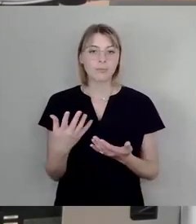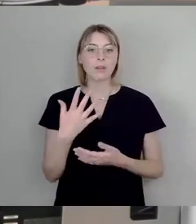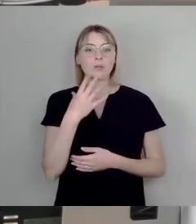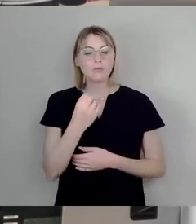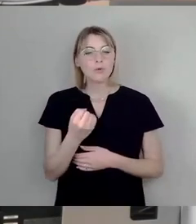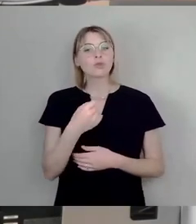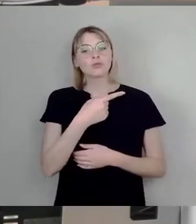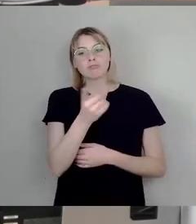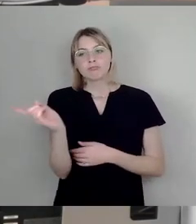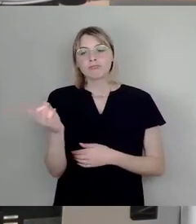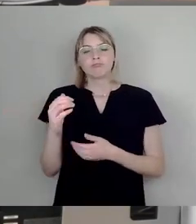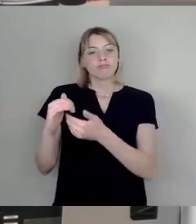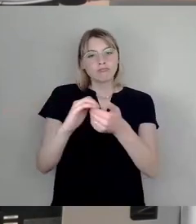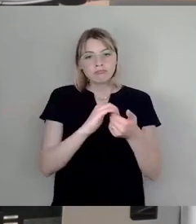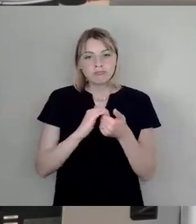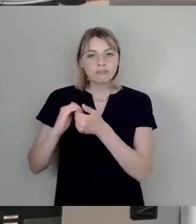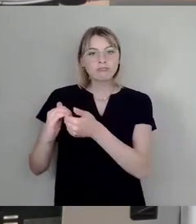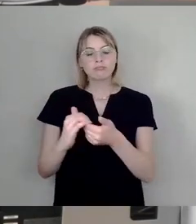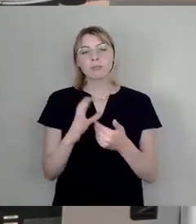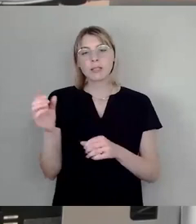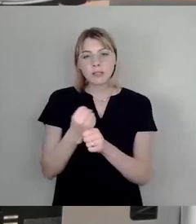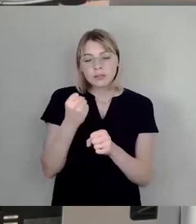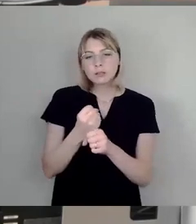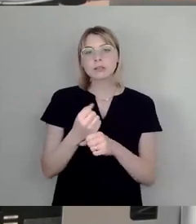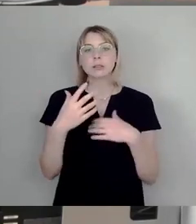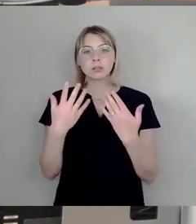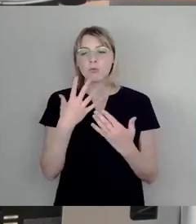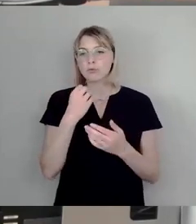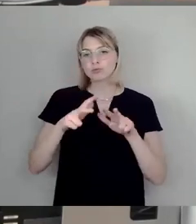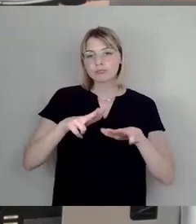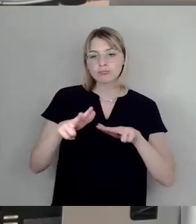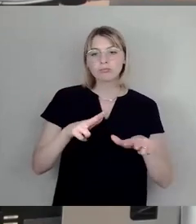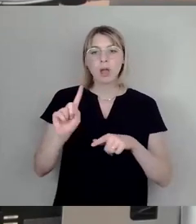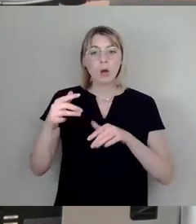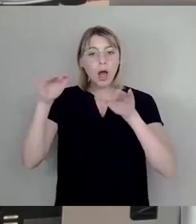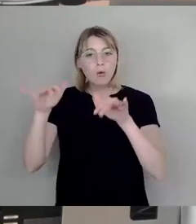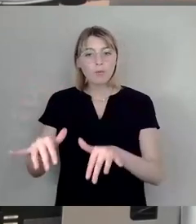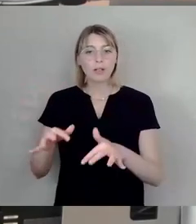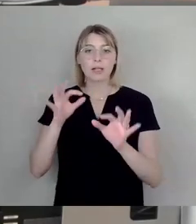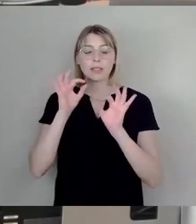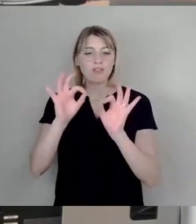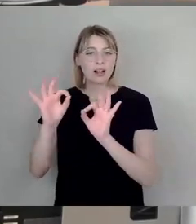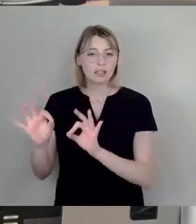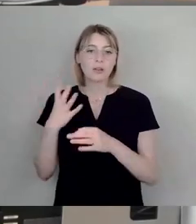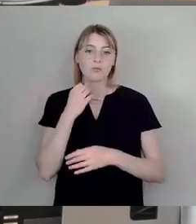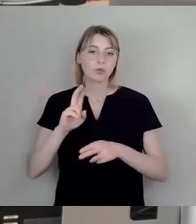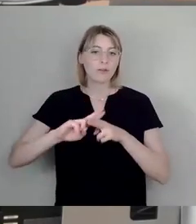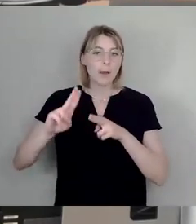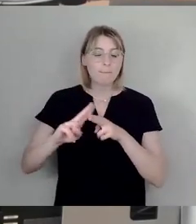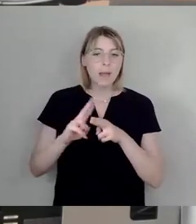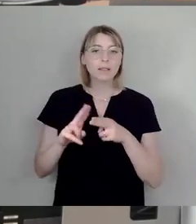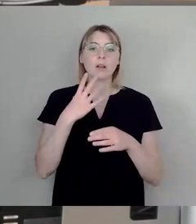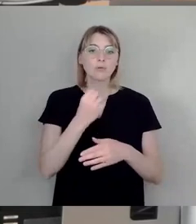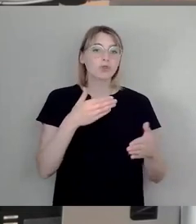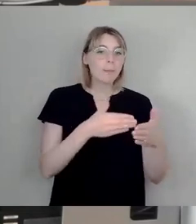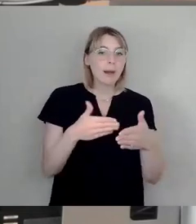in der Gesellschaft zu organisieren, Aufenthaltsqualität zu verbessern, Barrieren abzubauen und